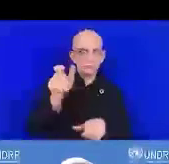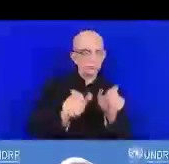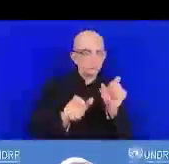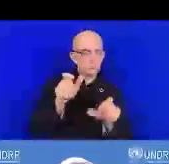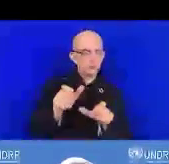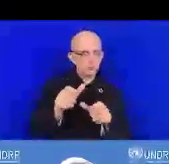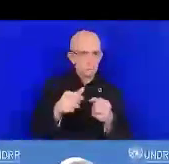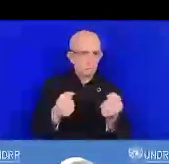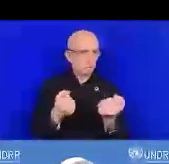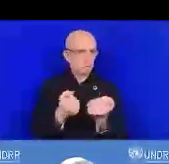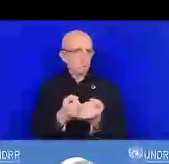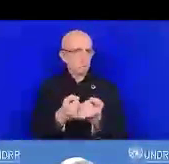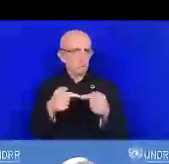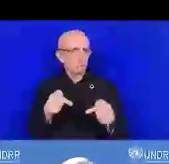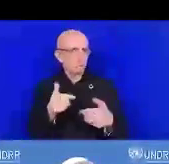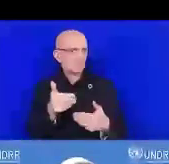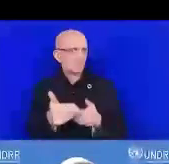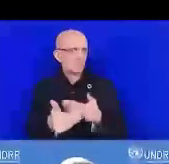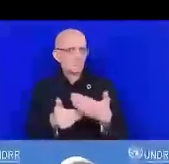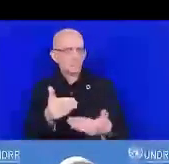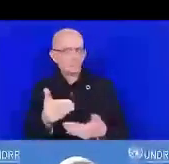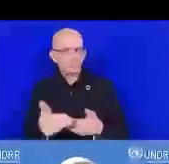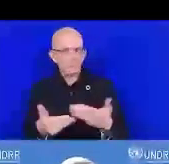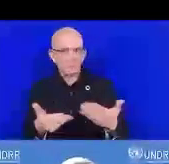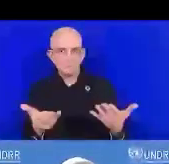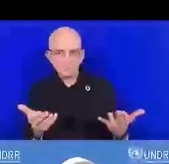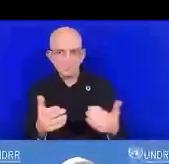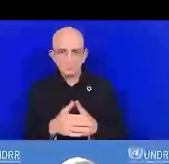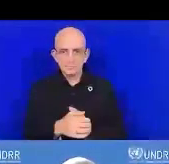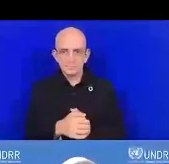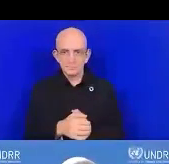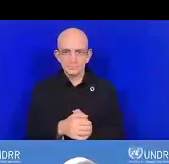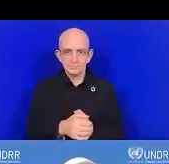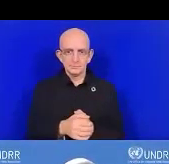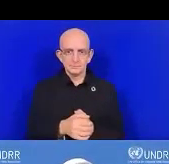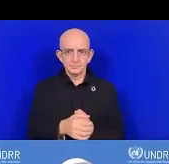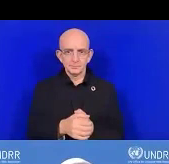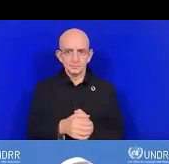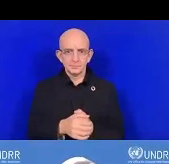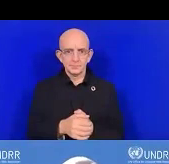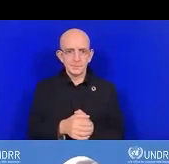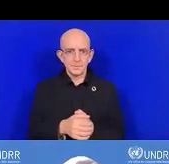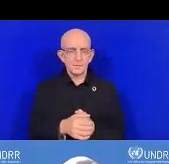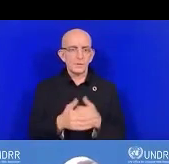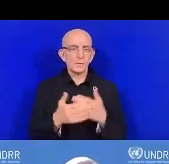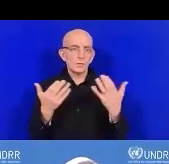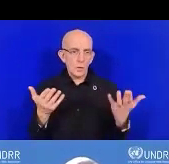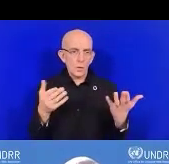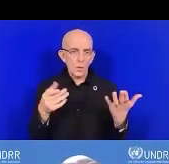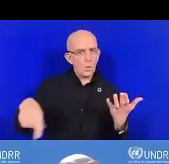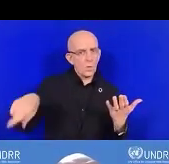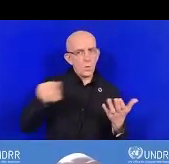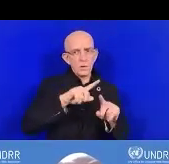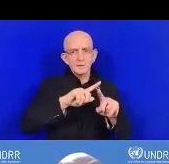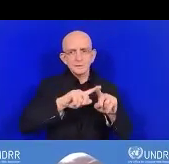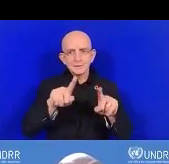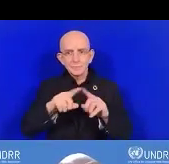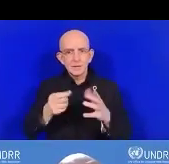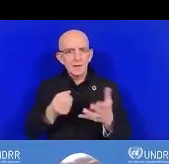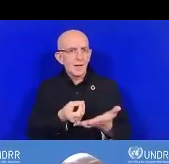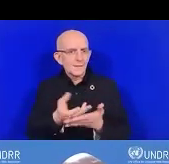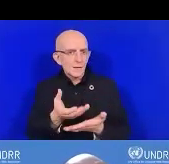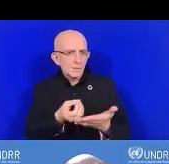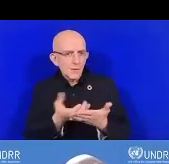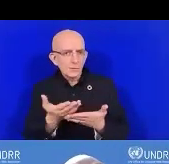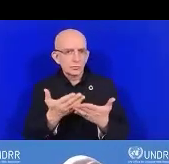dans cet outil. Ici, voici plus d'informations qui sont spécifiques au sujet dans ce cas,